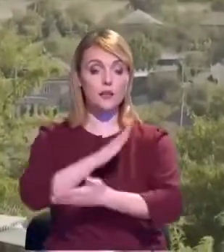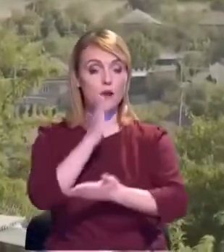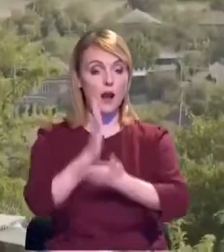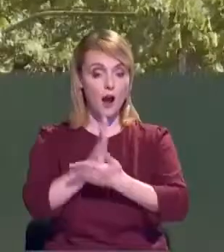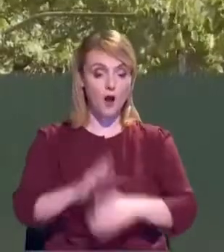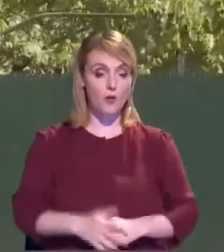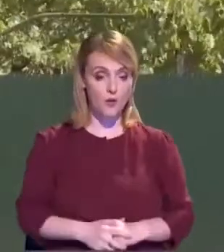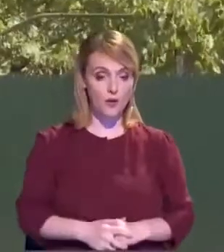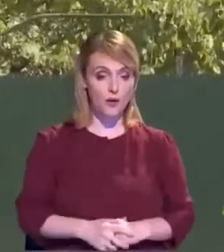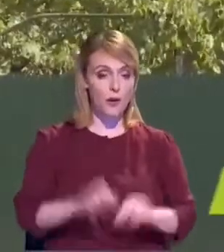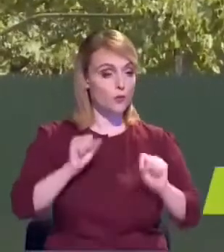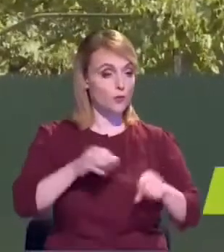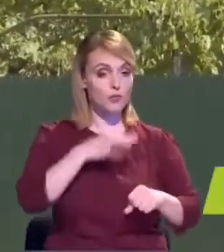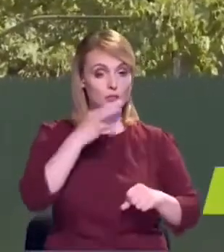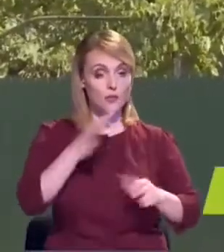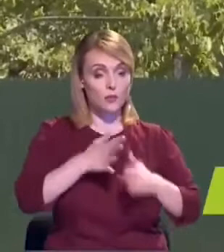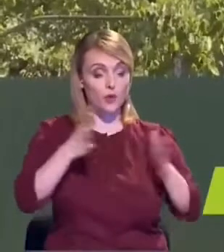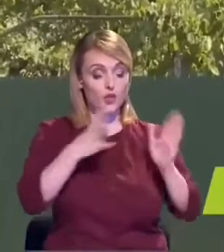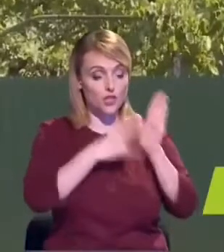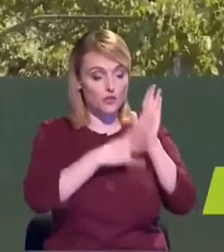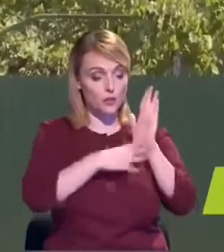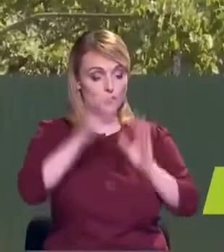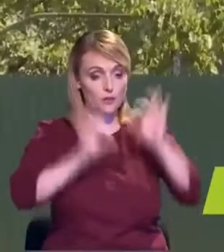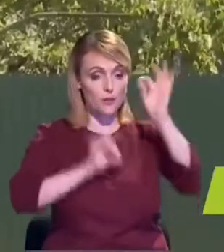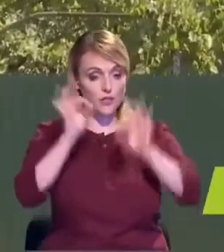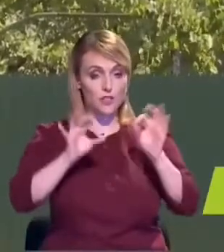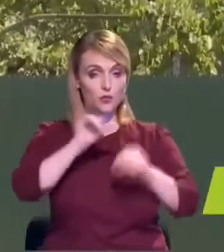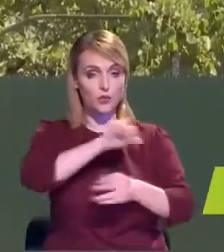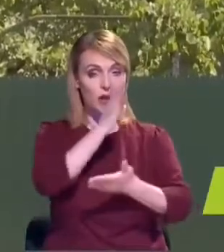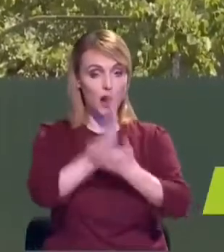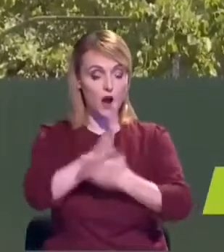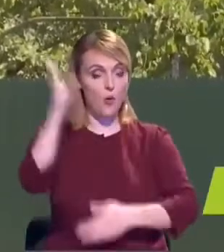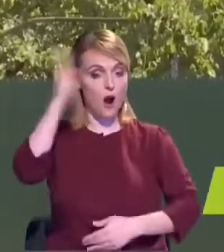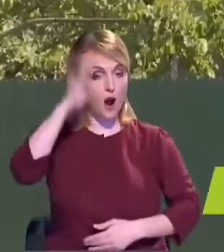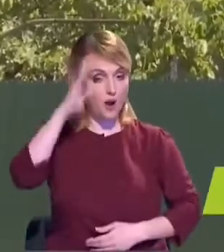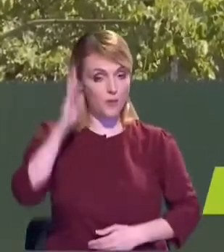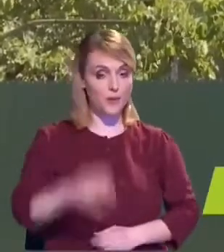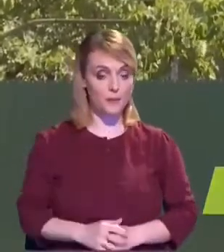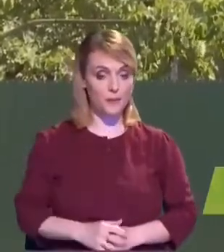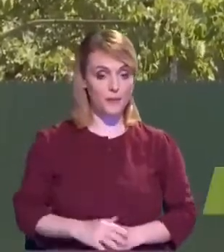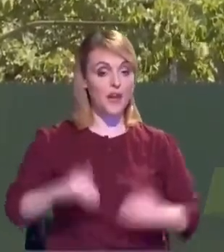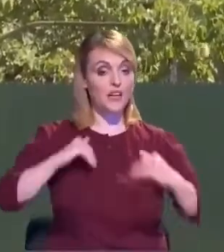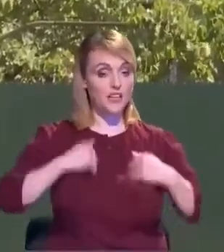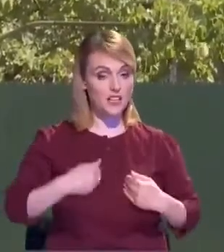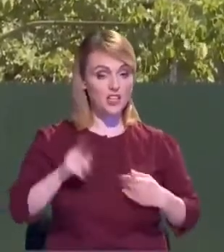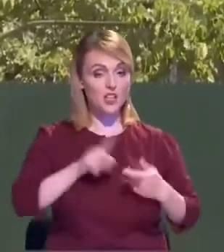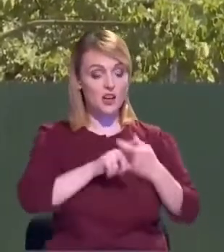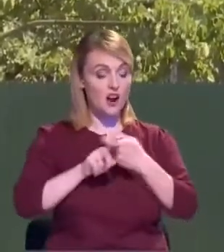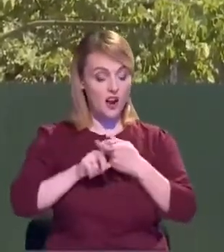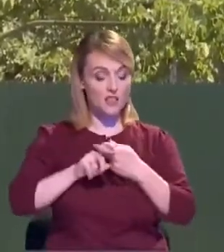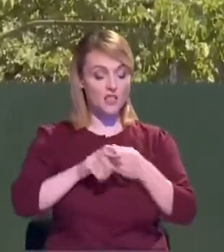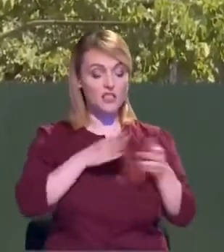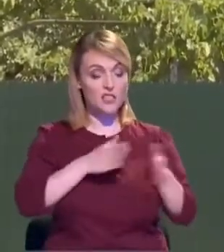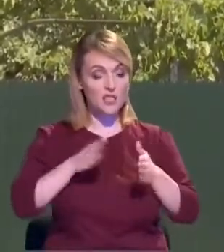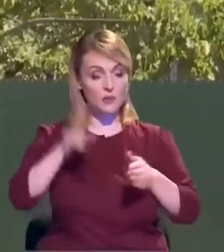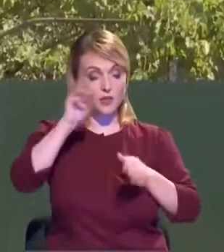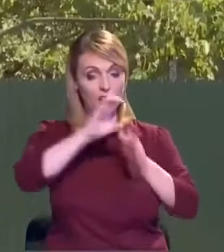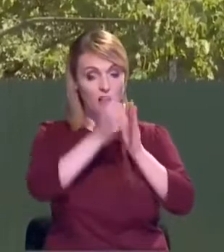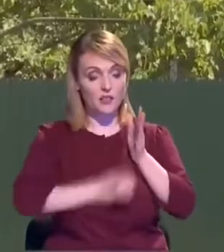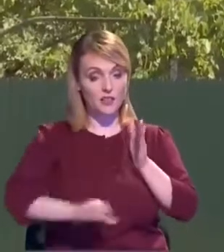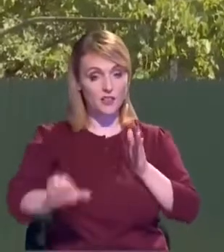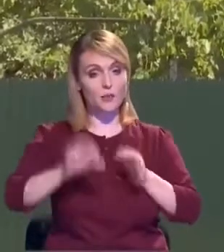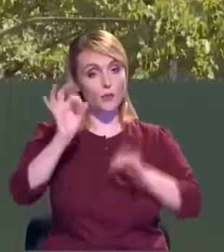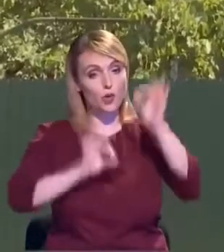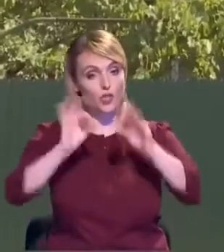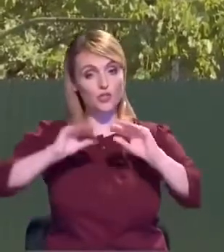peste 90% sunt conectați la apă. Cu regret, la sistemul de canalizare avem un procent